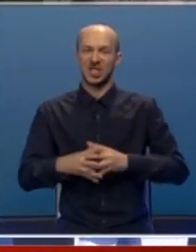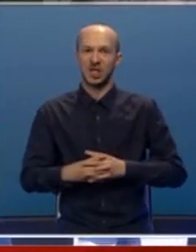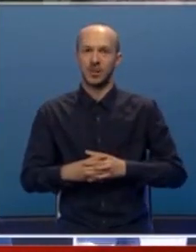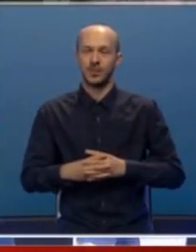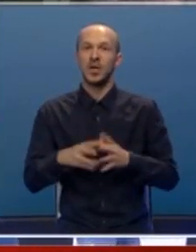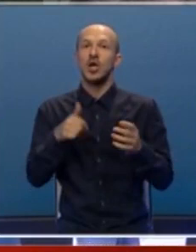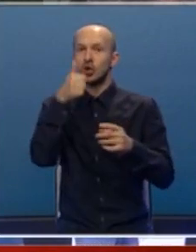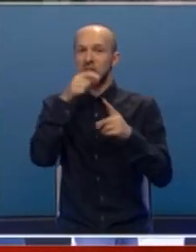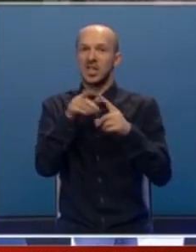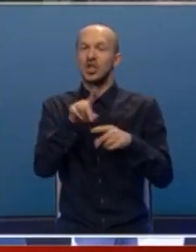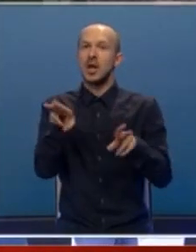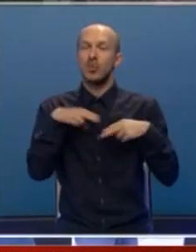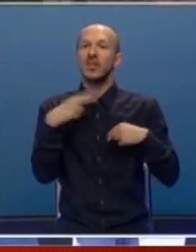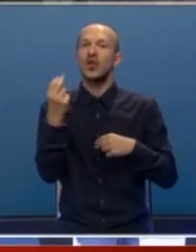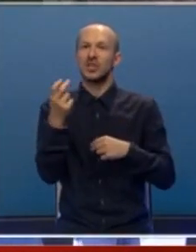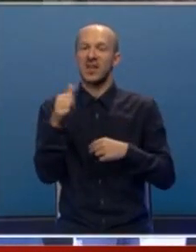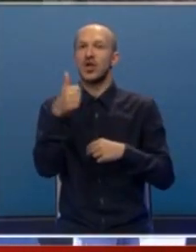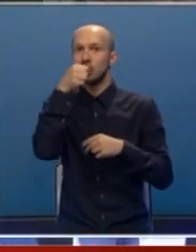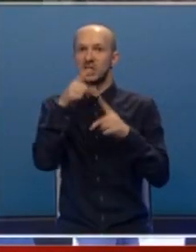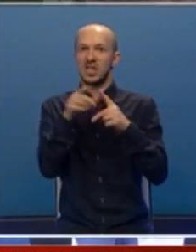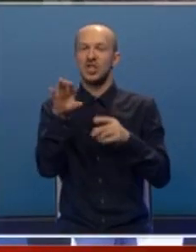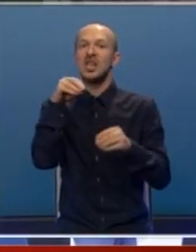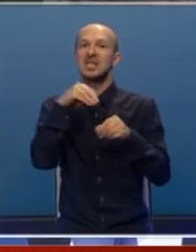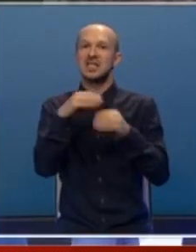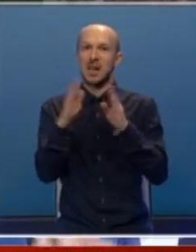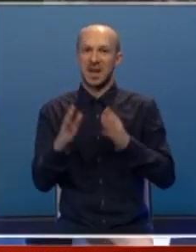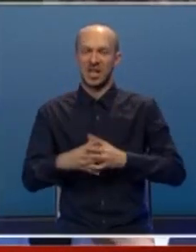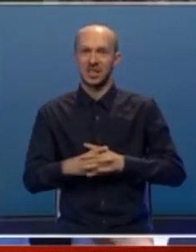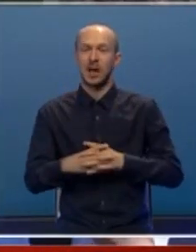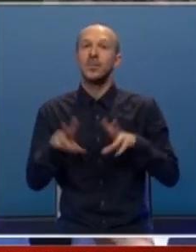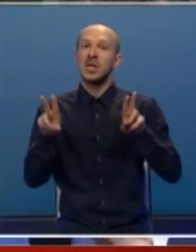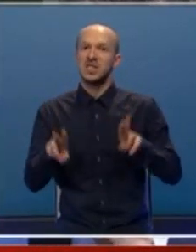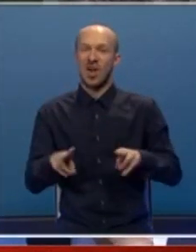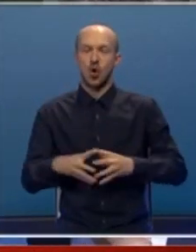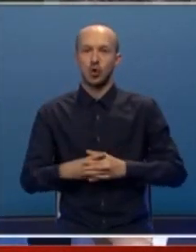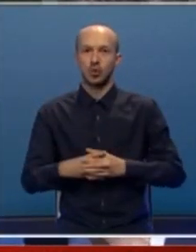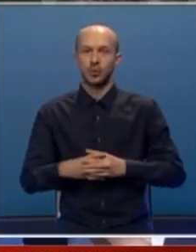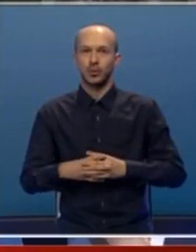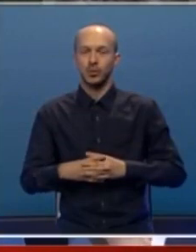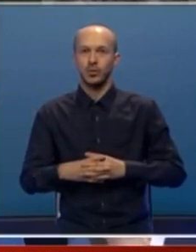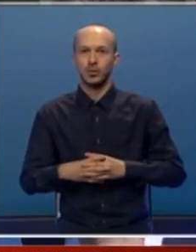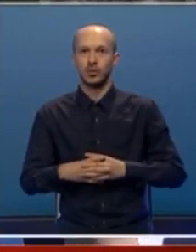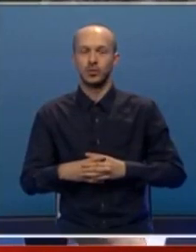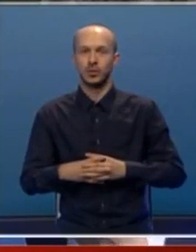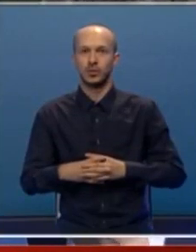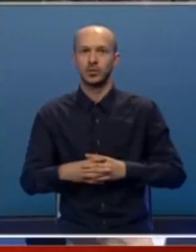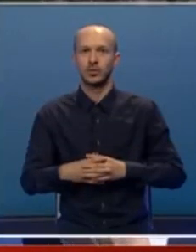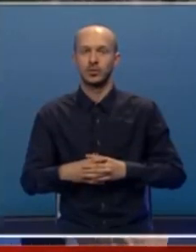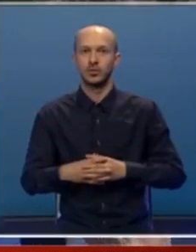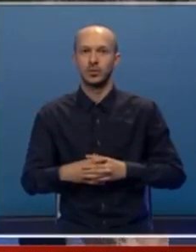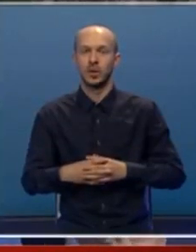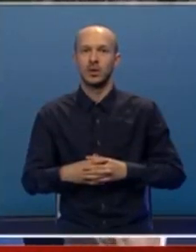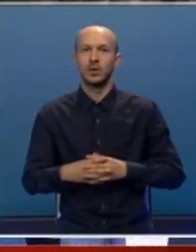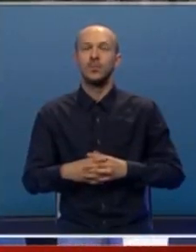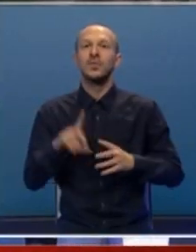znači i što se tiče nepovratnošne isredstava, i što se tiče stambi jedinica, jer stvarno stanovi